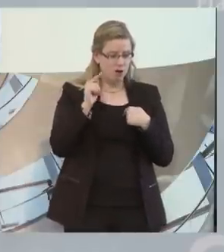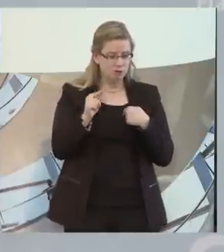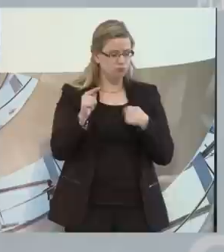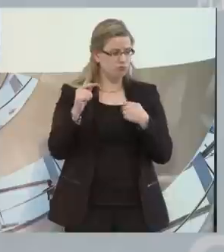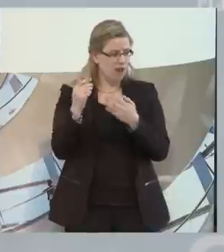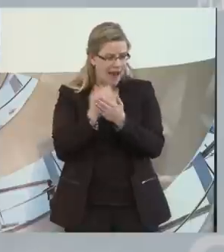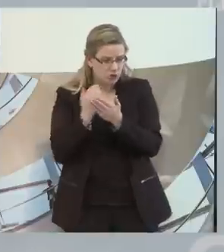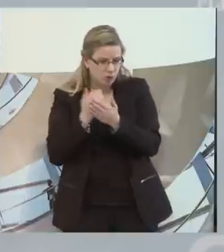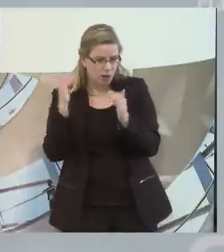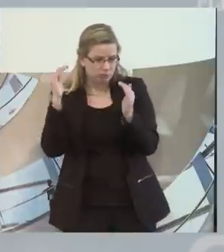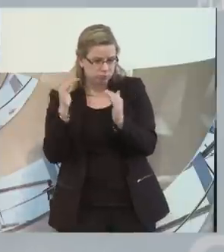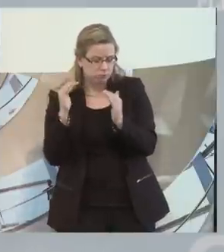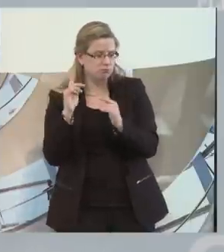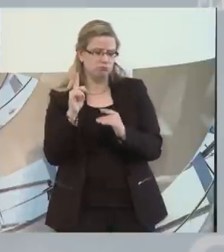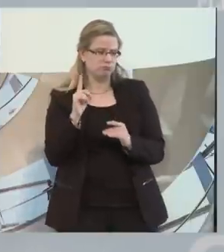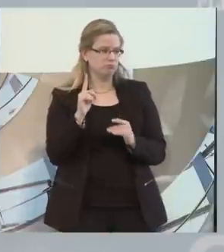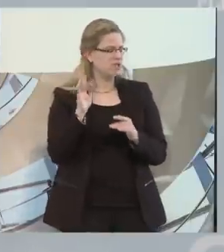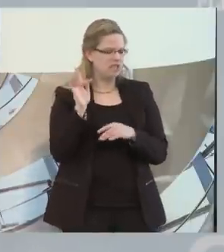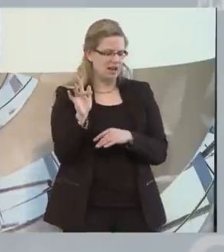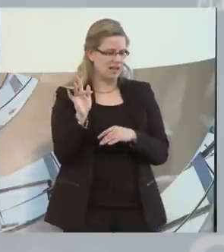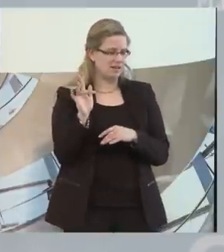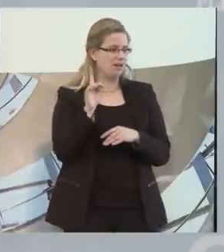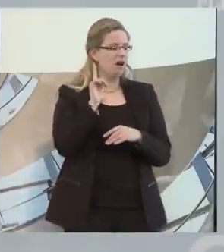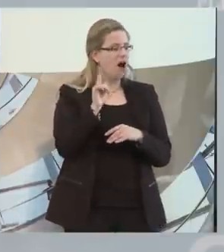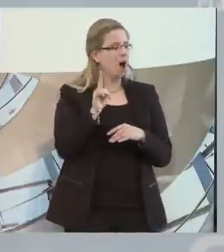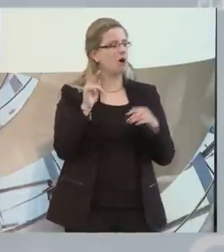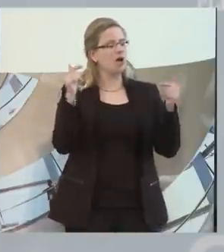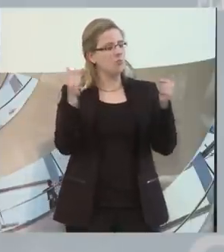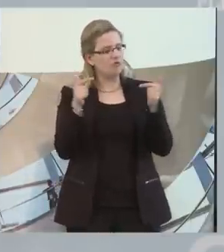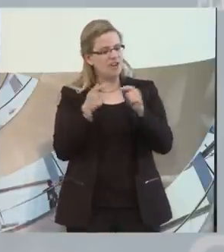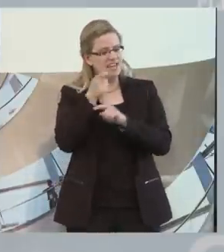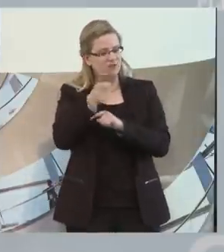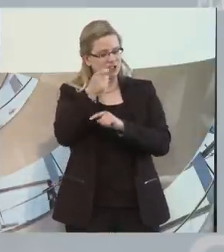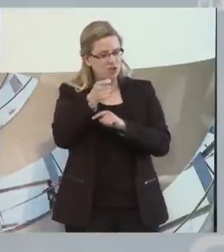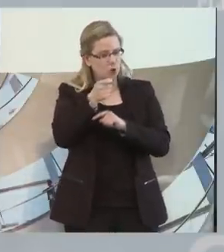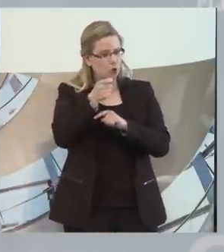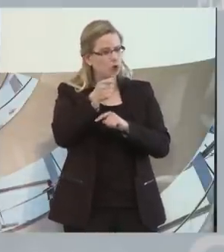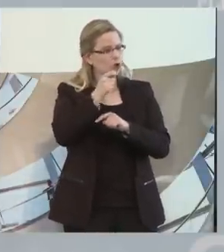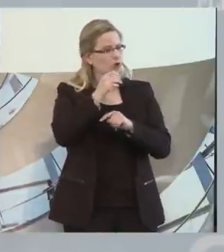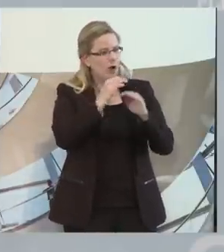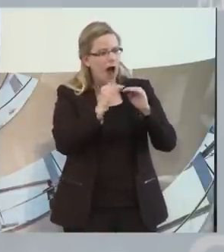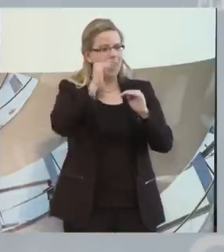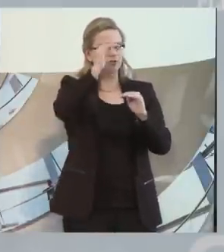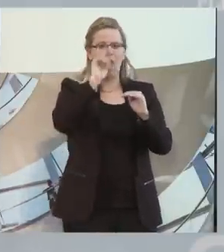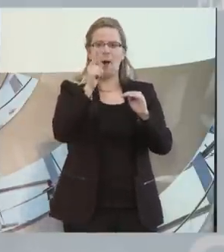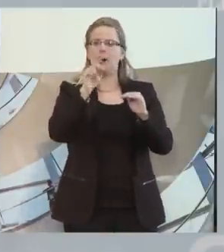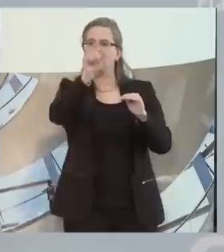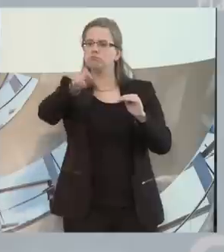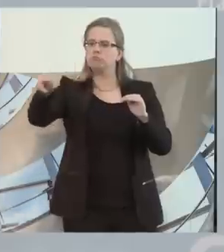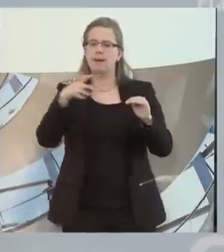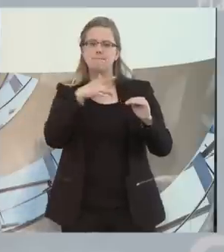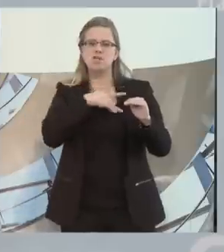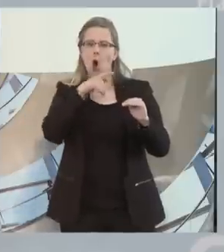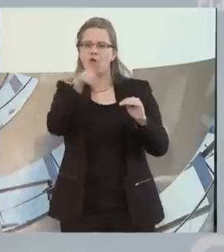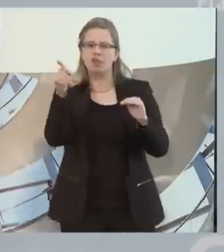Nur was ich nicht machen werde, ist, dass am Ende die Pflegeversicherung einsteigt und für die Betroffenen sich nichts ändert und nur der